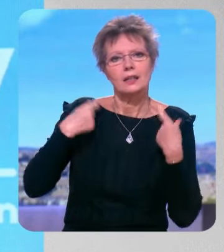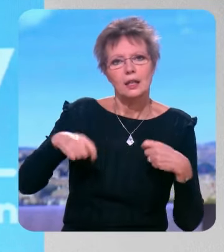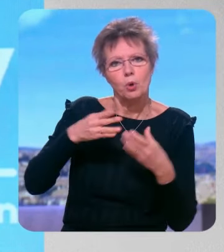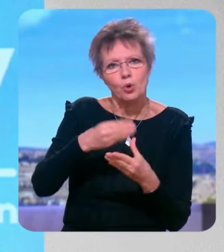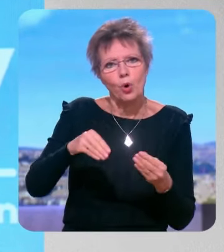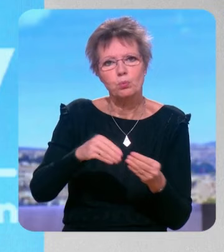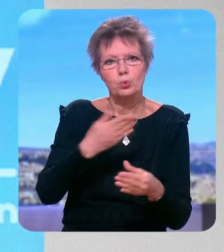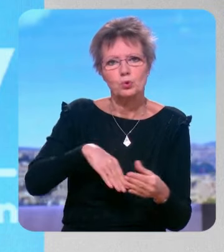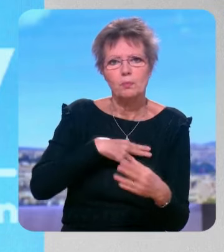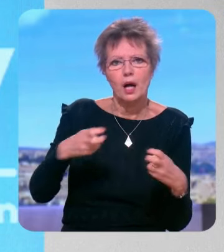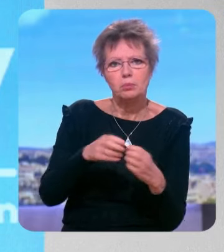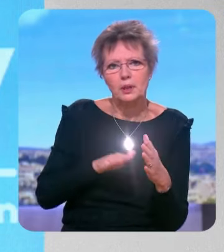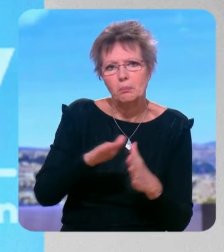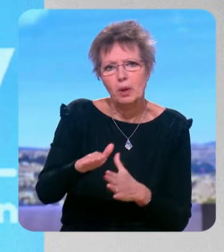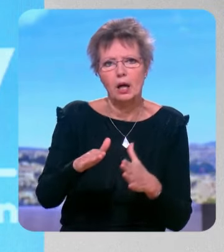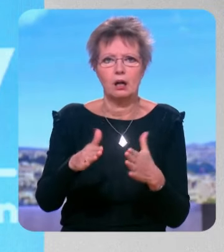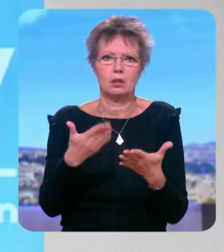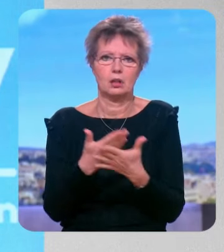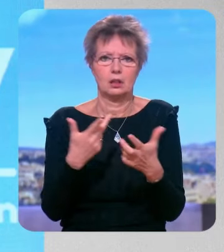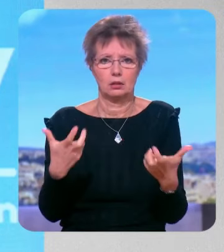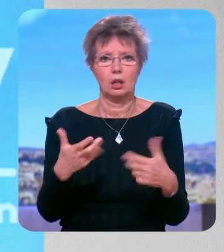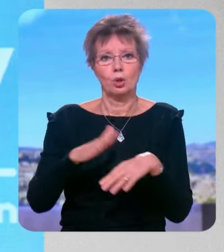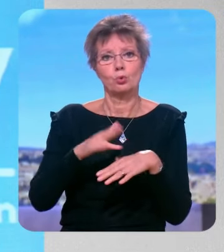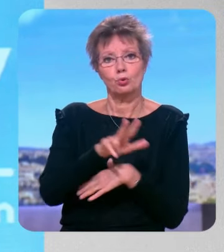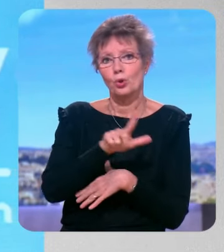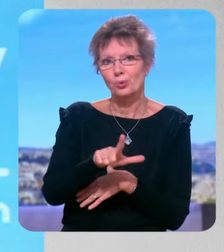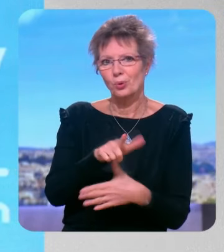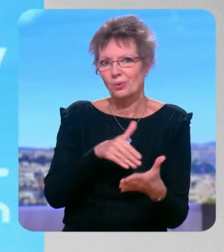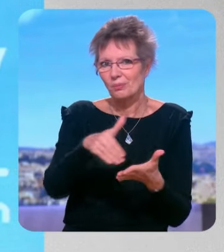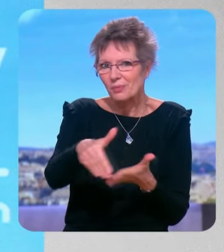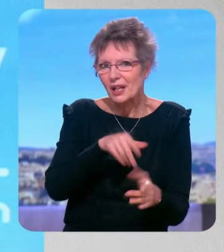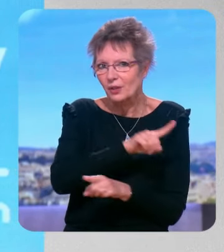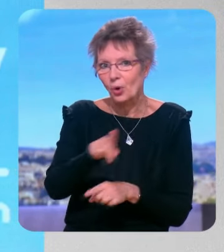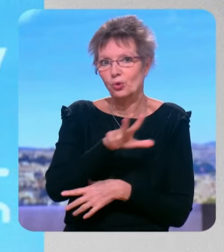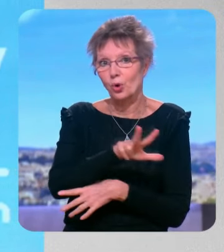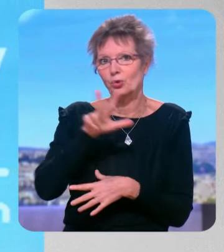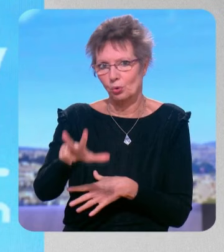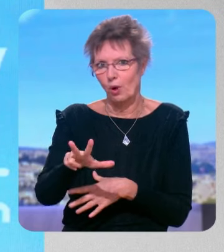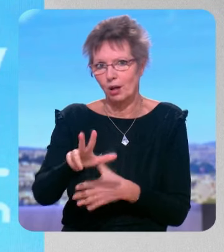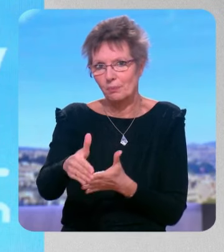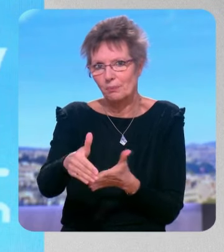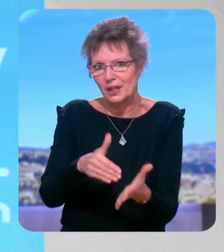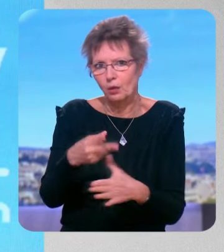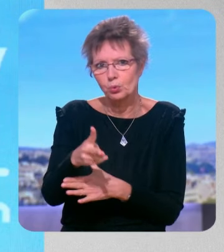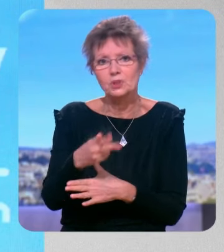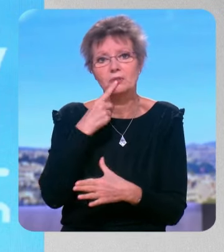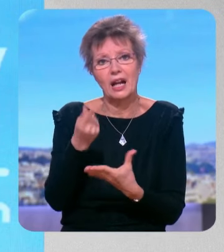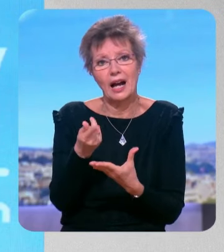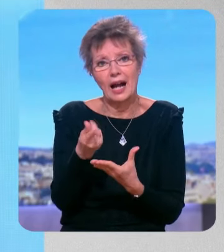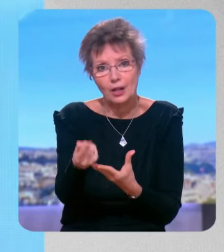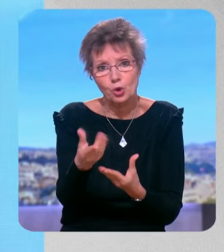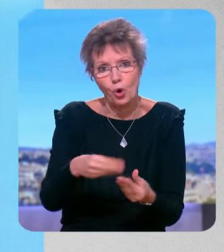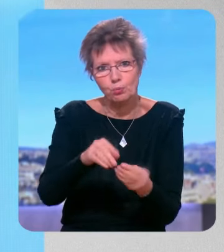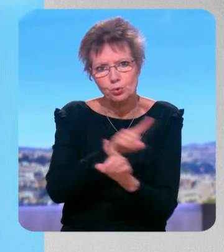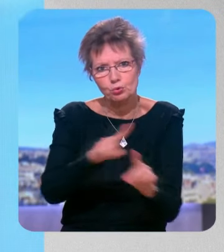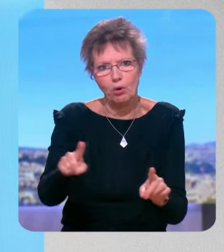les frais courants etc et pour être plus précis c'est plutôt que 33 plutôt que 32 donc ce n'est pas une information nouvelle en tout cas c'est pas une ce n'est pas de l'argent supplémentaire ça ne changera